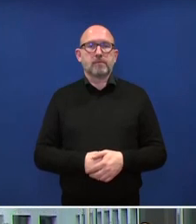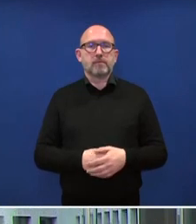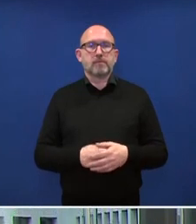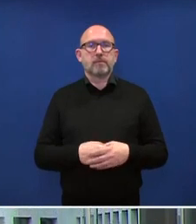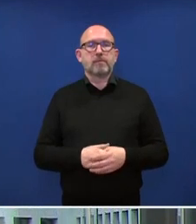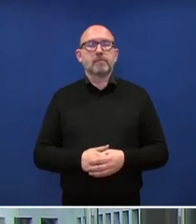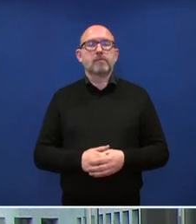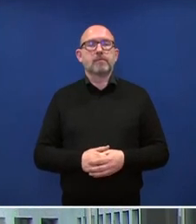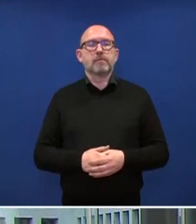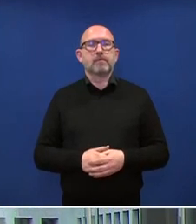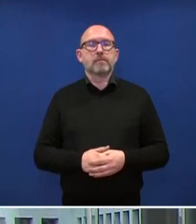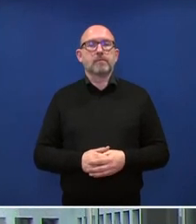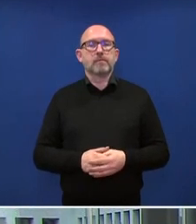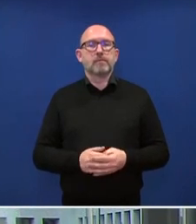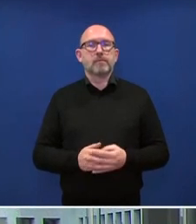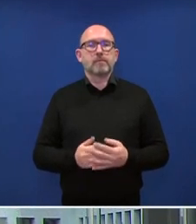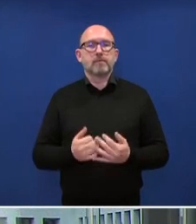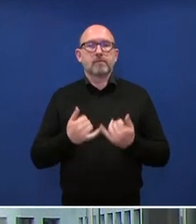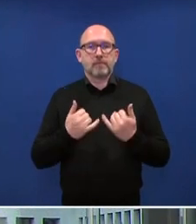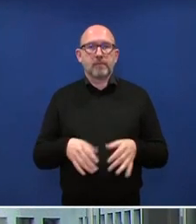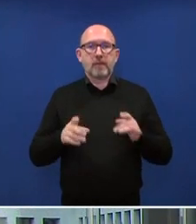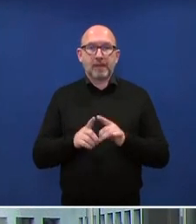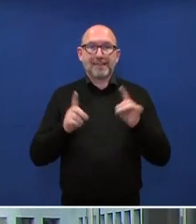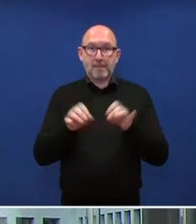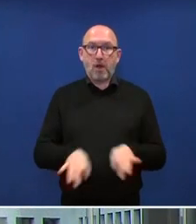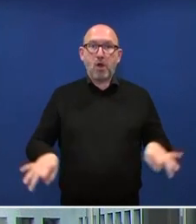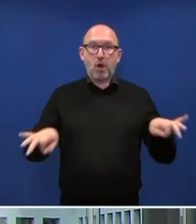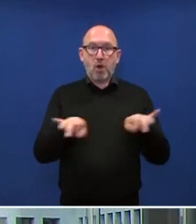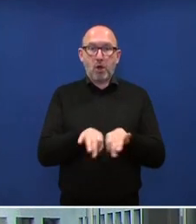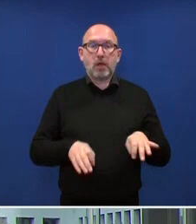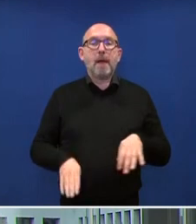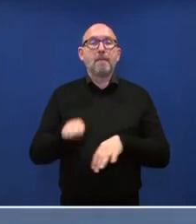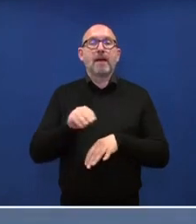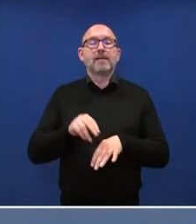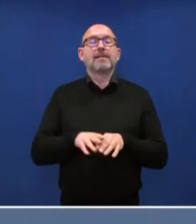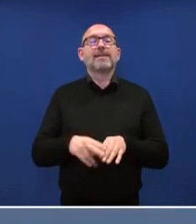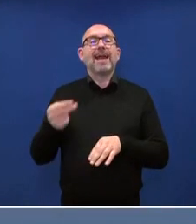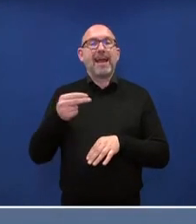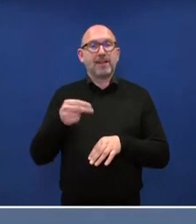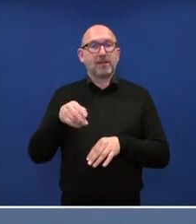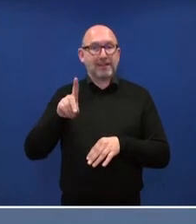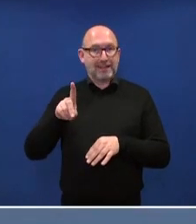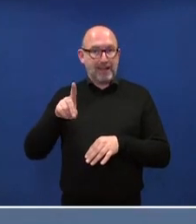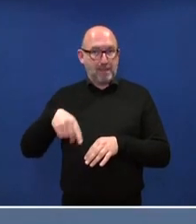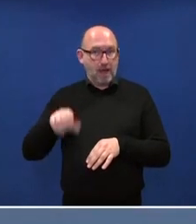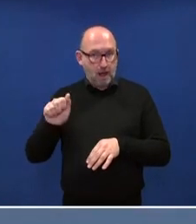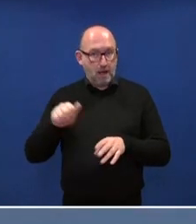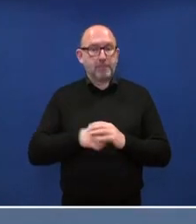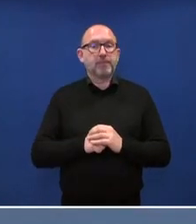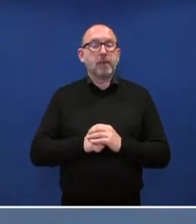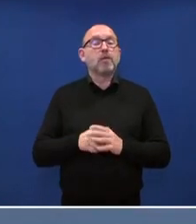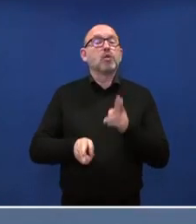Und zwar ist das eine Frage, eine Online-Frage von Martina Herzog. DPA. Es gibt Berichte, wonach das